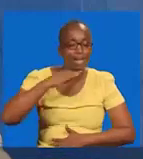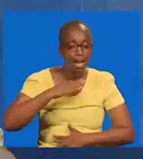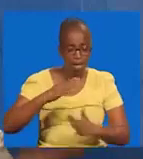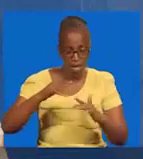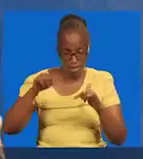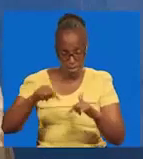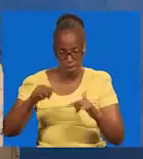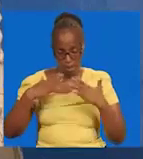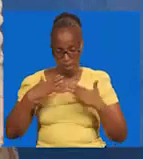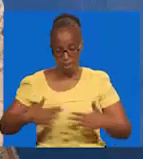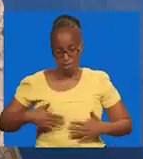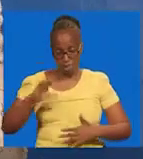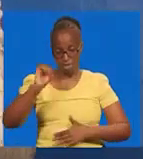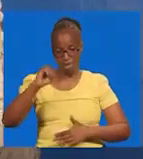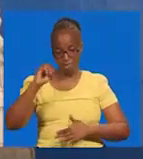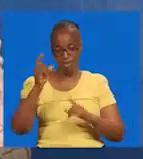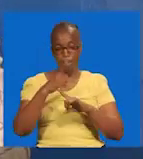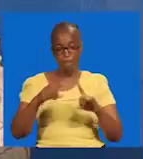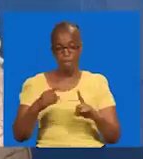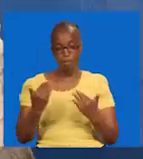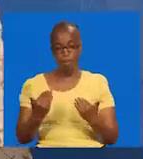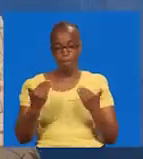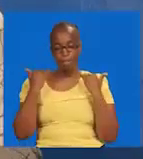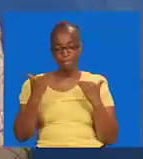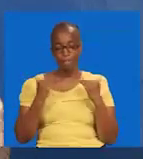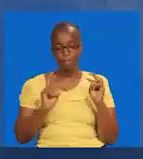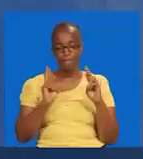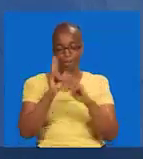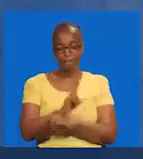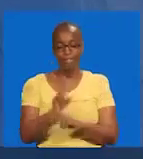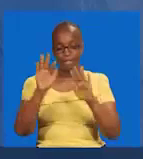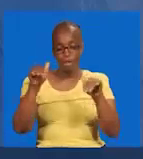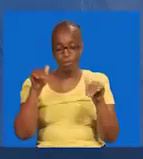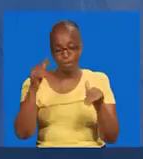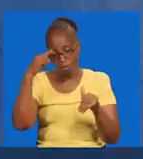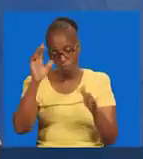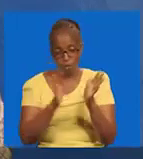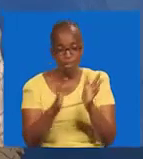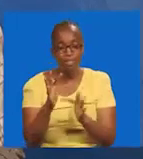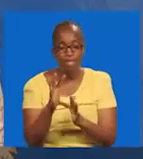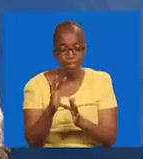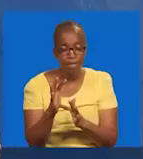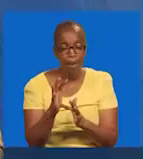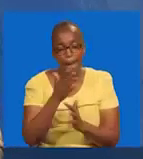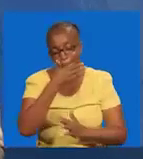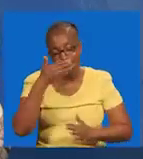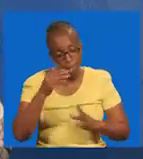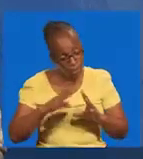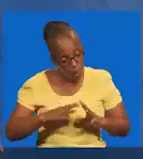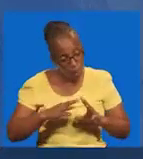rozetu tutakuwa tunalala. Tumepomzika. Tunamungoje ya uyo yesu. Atakuja na ushindi mkubwa.